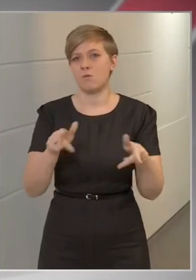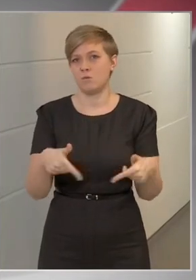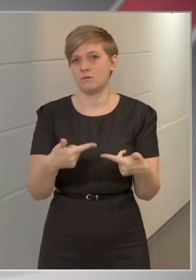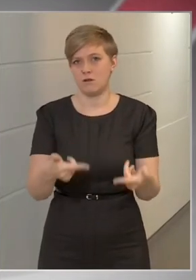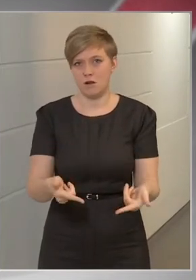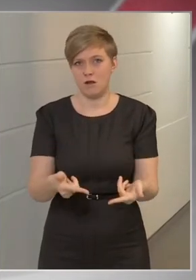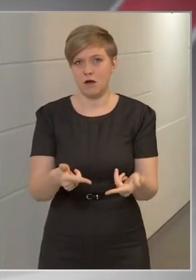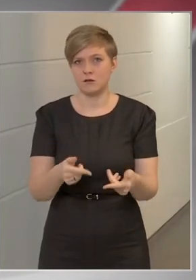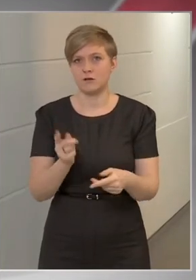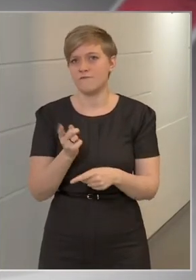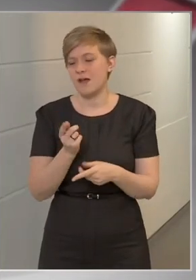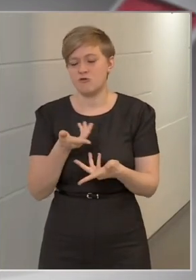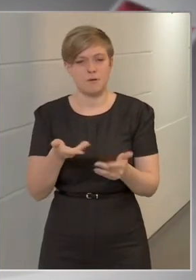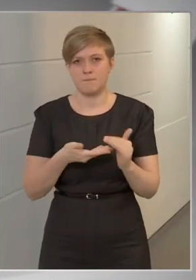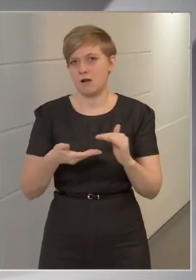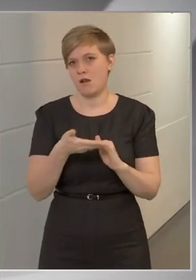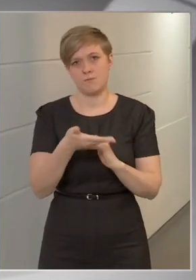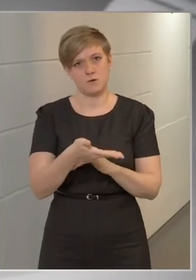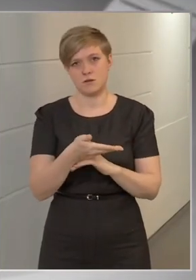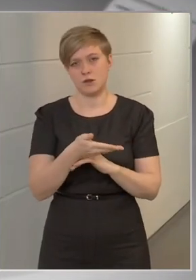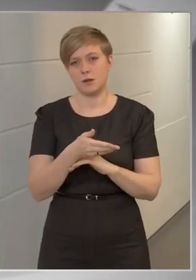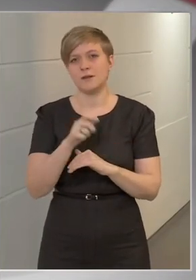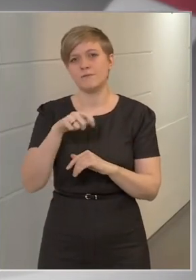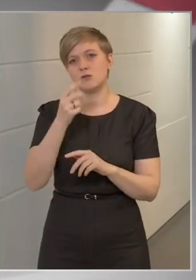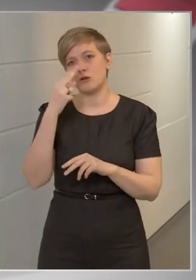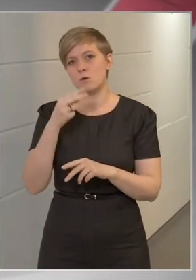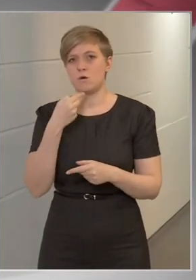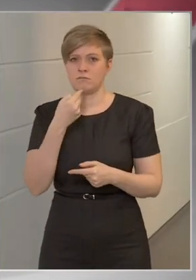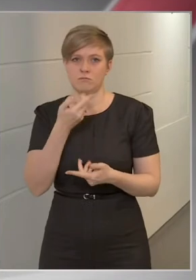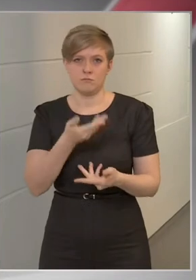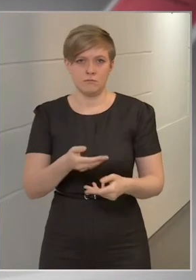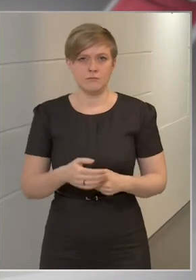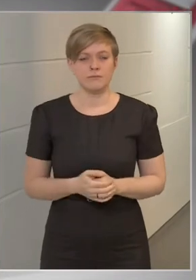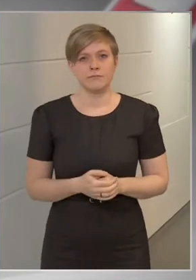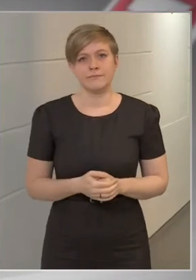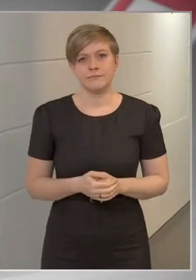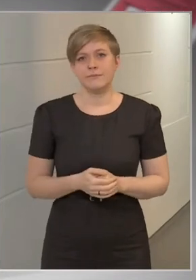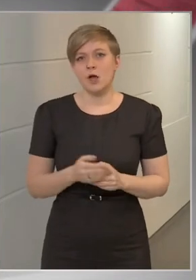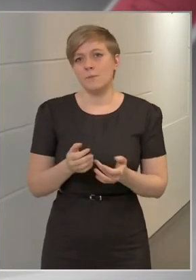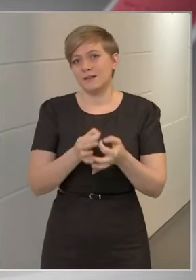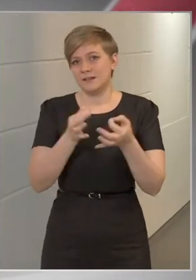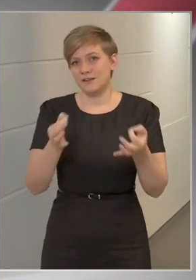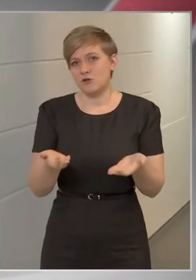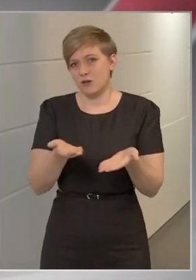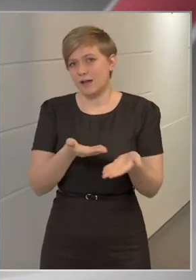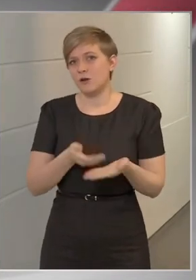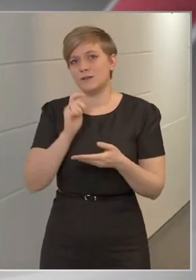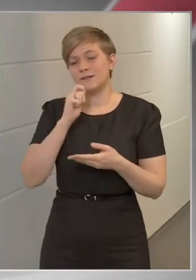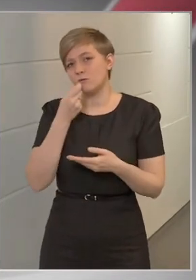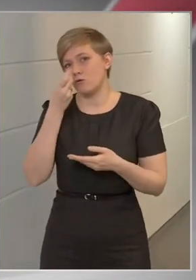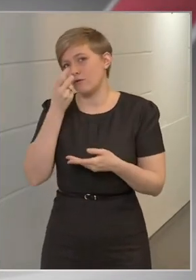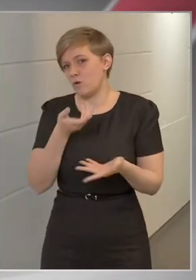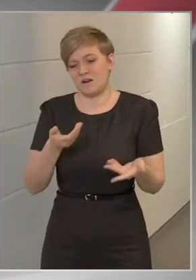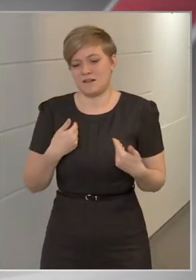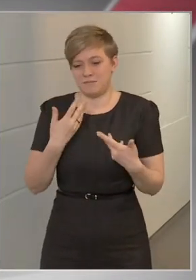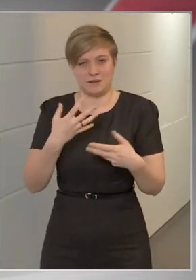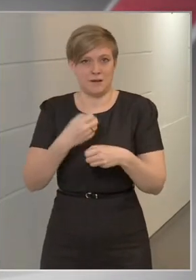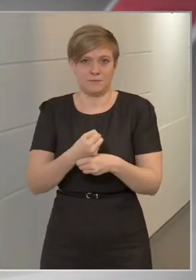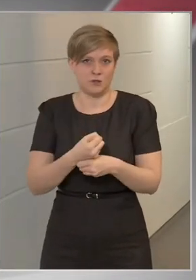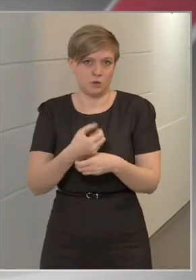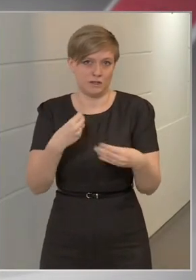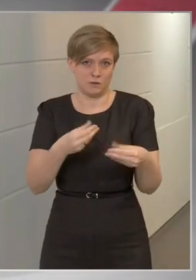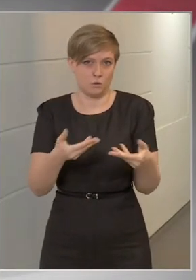vát sem megalapozott, amit a gépviselő úr hangoztatott, ami egyébként a nyilvánosság előtt titkossítandó lenne, ezért ezt mi nem tartjuk